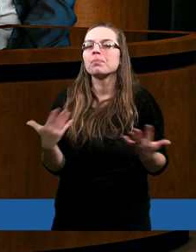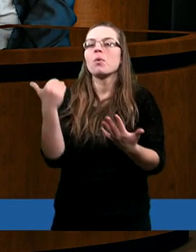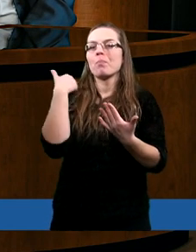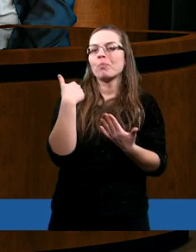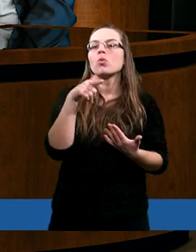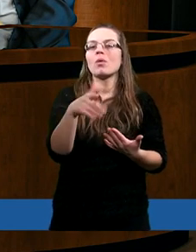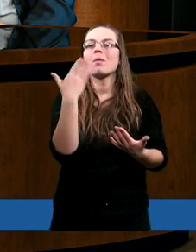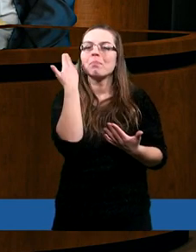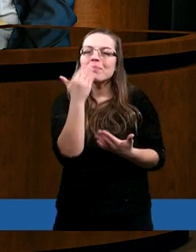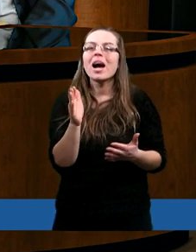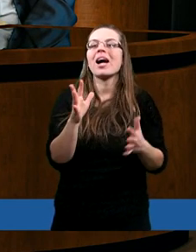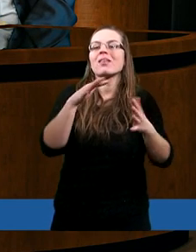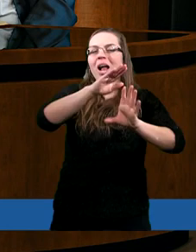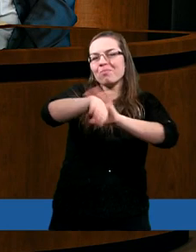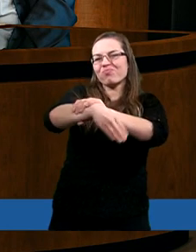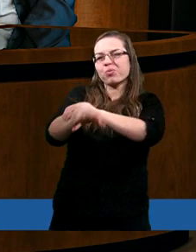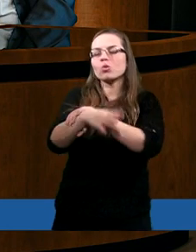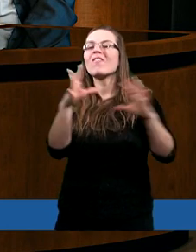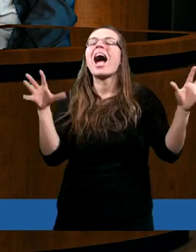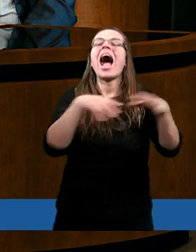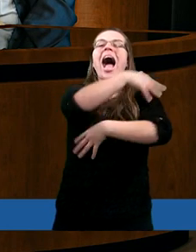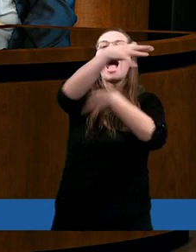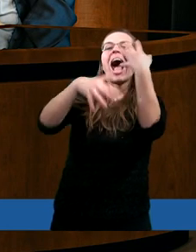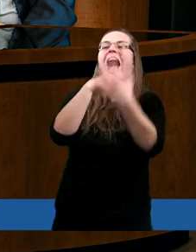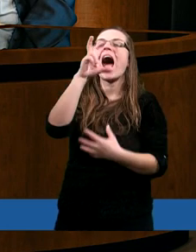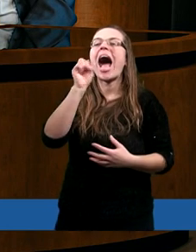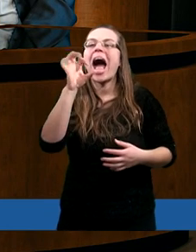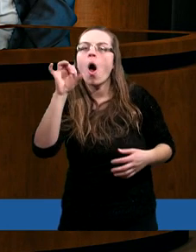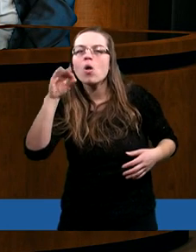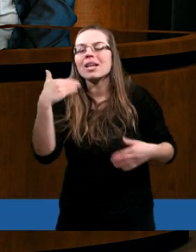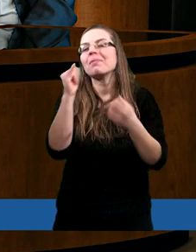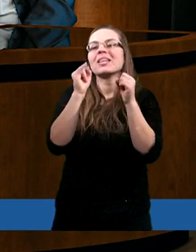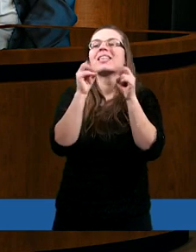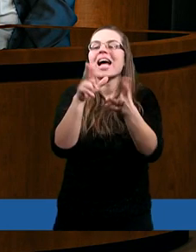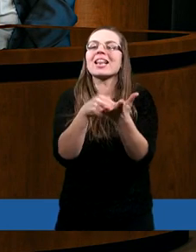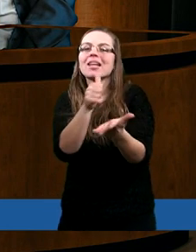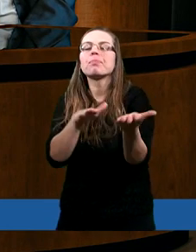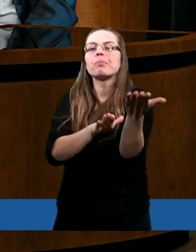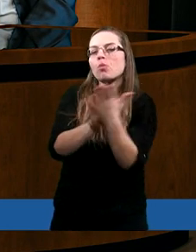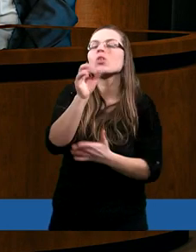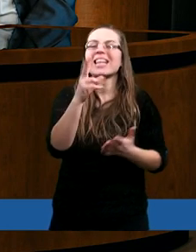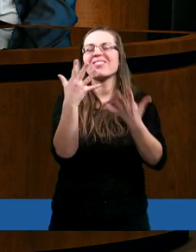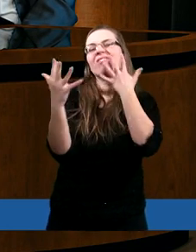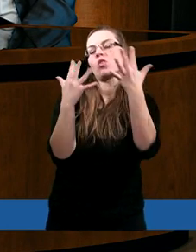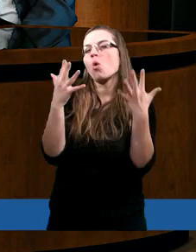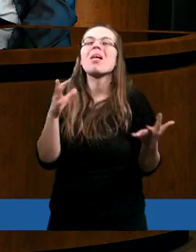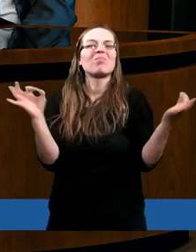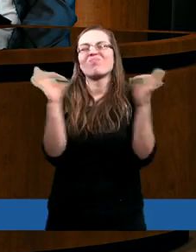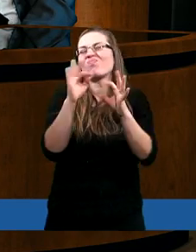Była bezładna, była pustkowiem, była chaosem i tak na samym początku ona wyglądała.